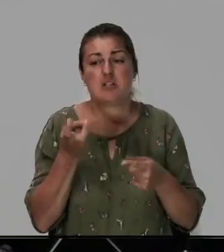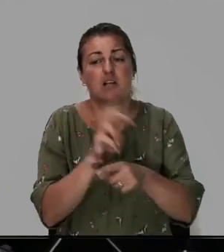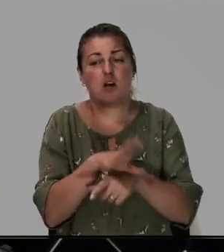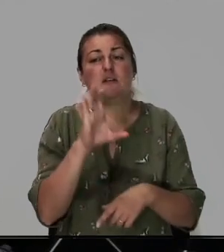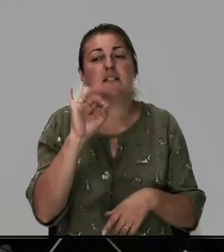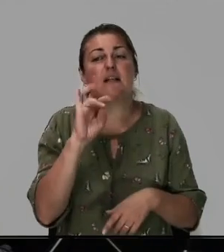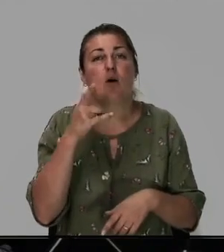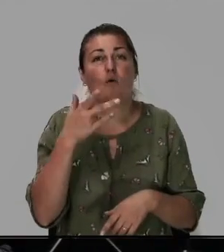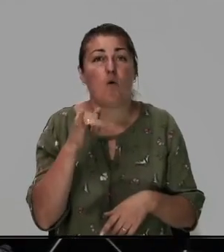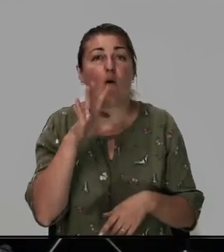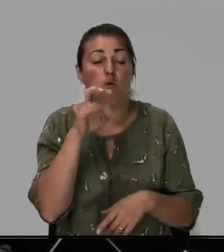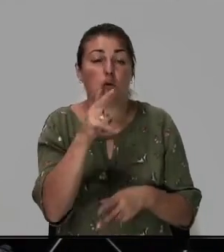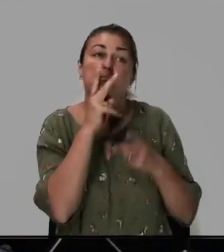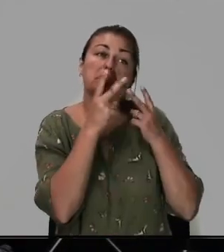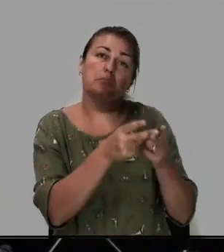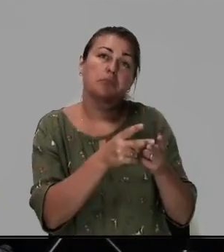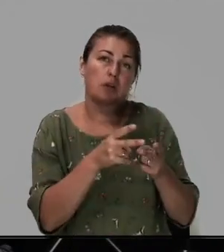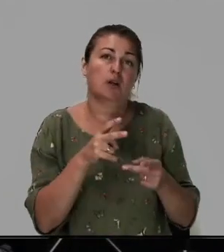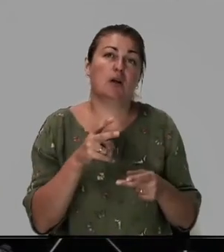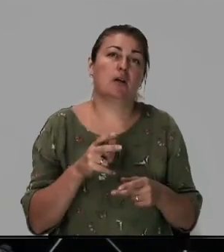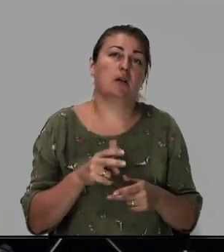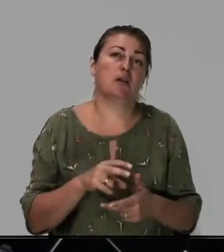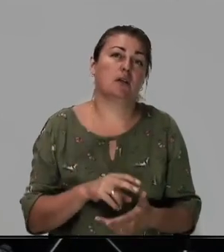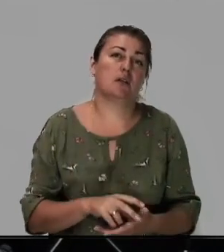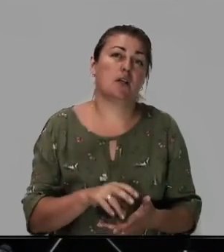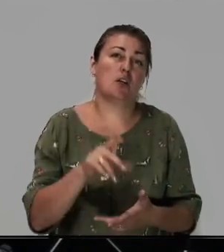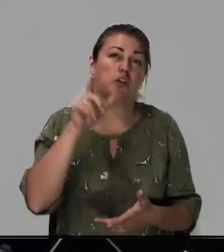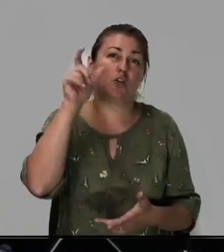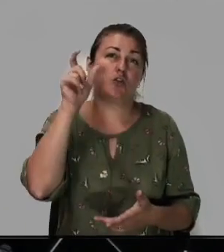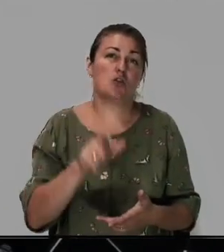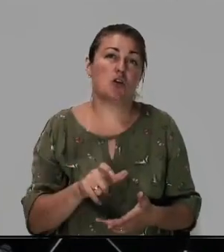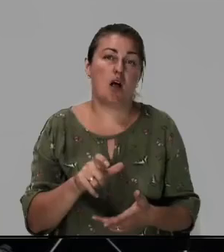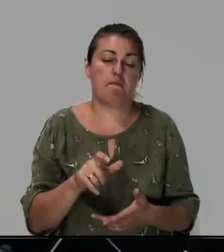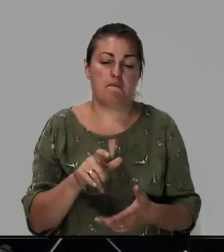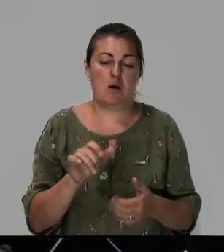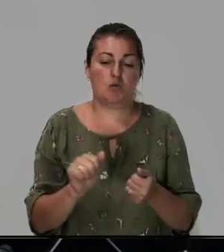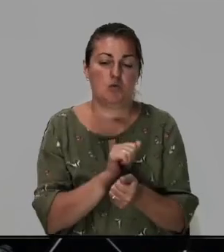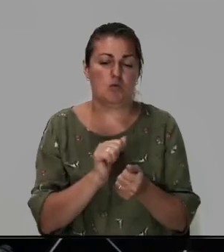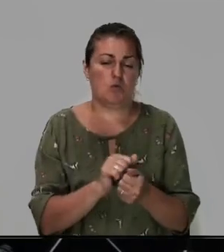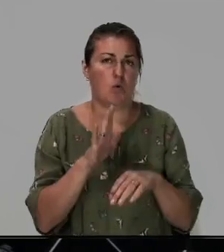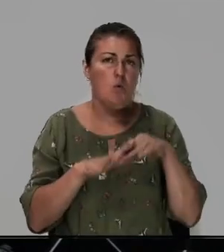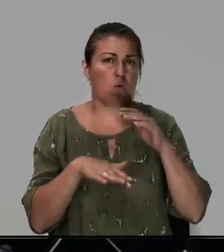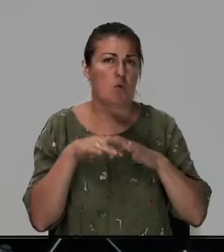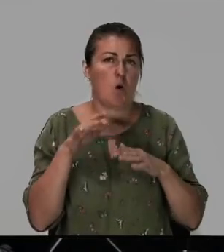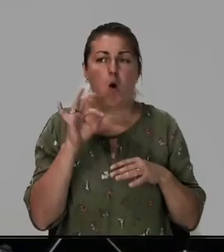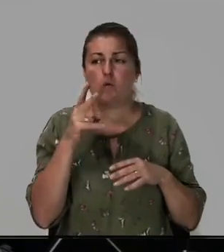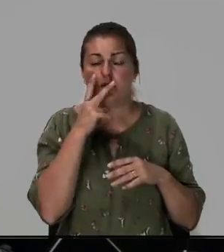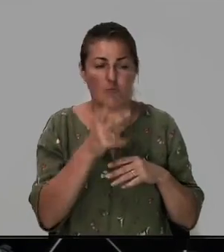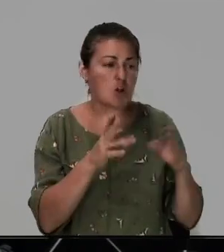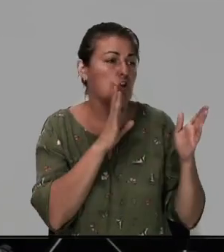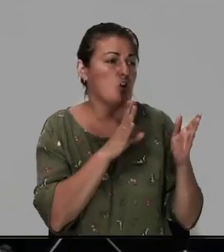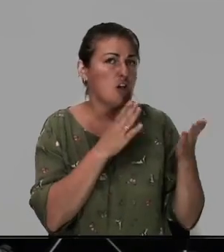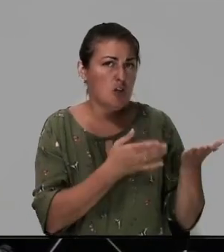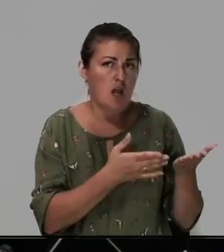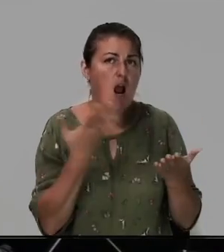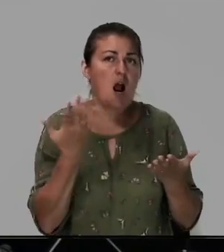и вот он смотрит человек сухой рукой он смотрит женщину